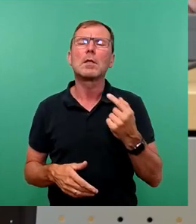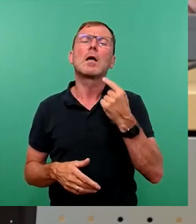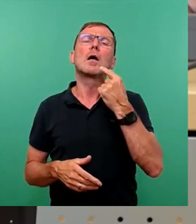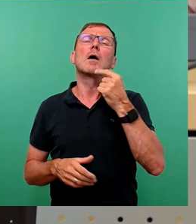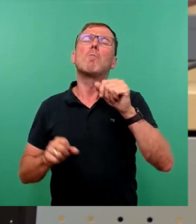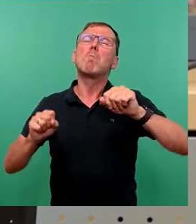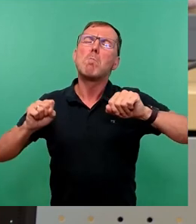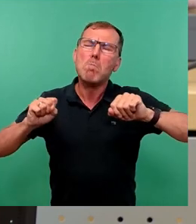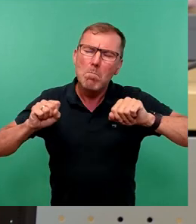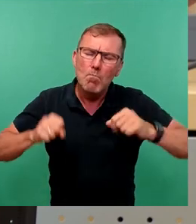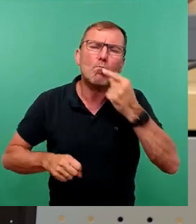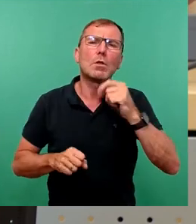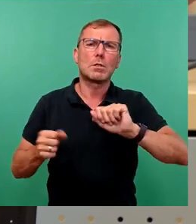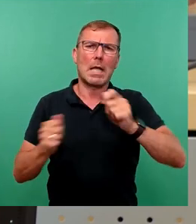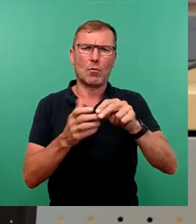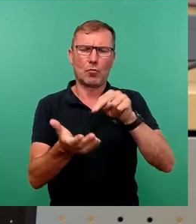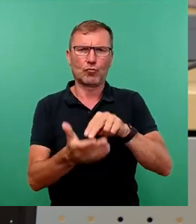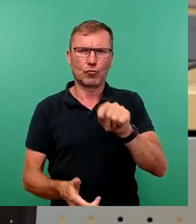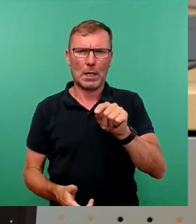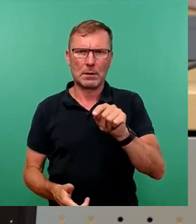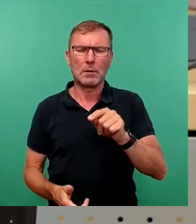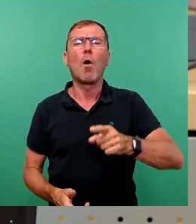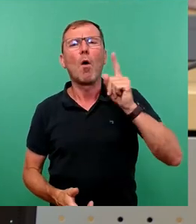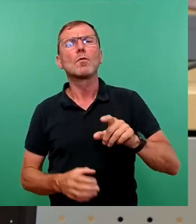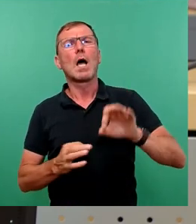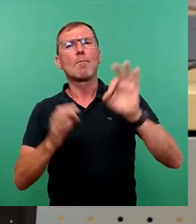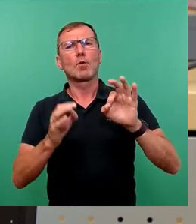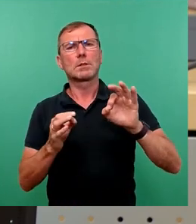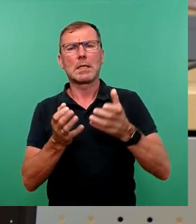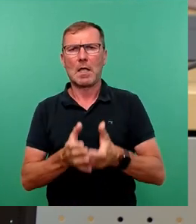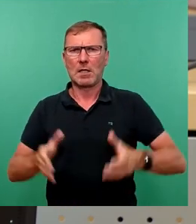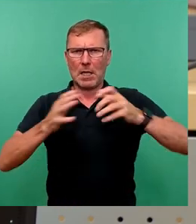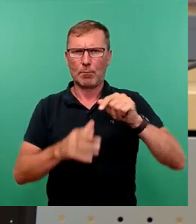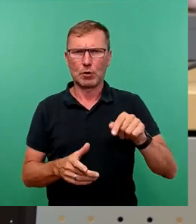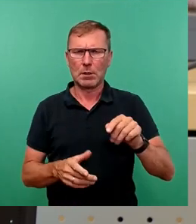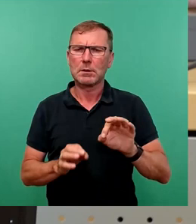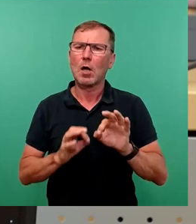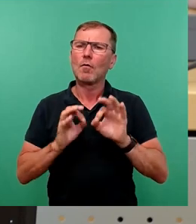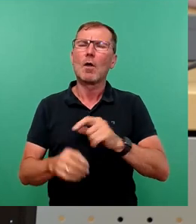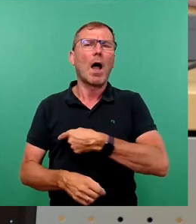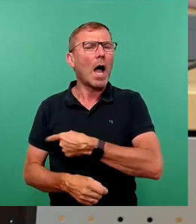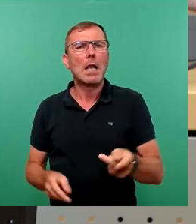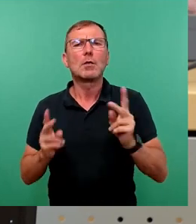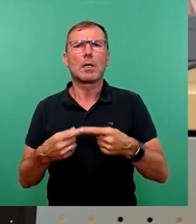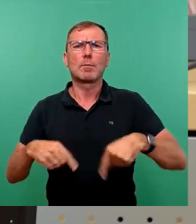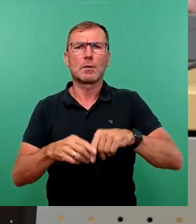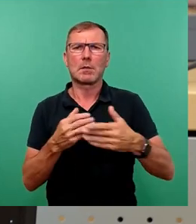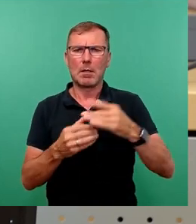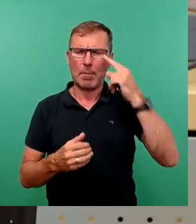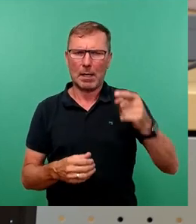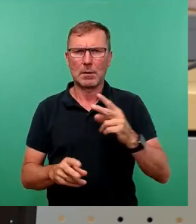Änderung stellen, dass 100 Prozent der Budgets für alle Stadtbezirksbeiräte und für die